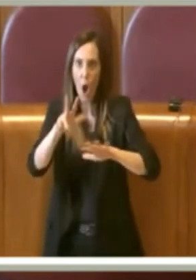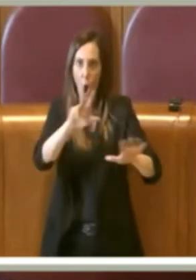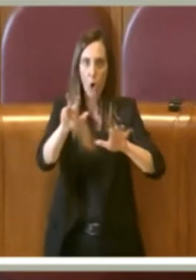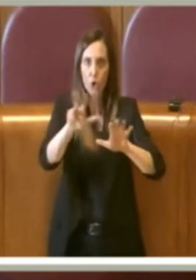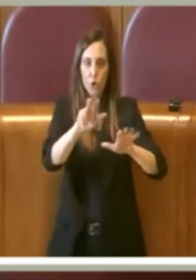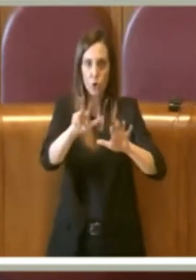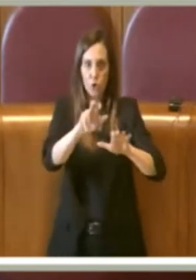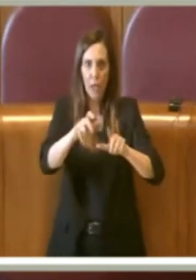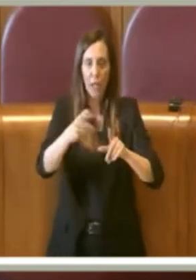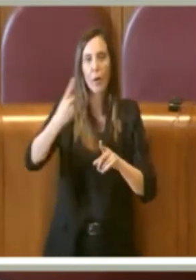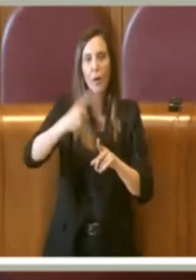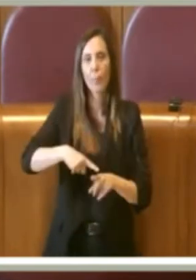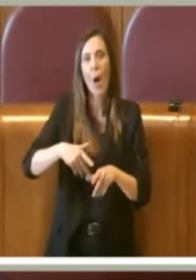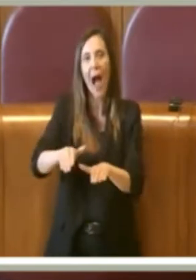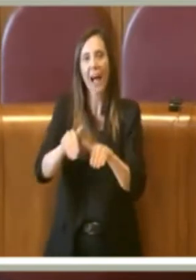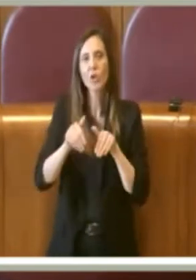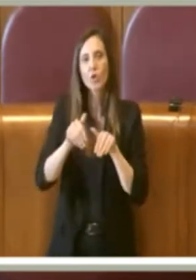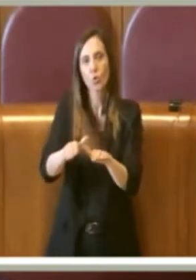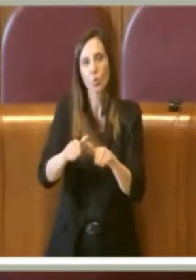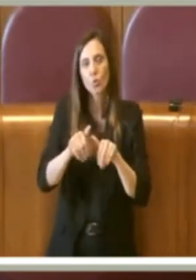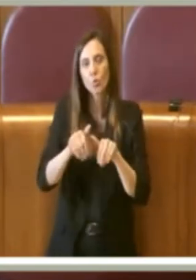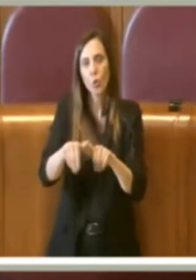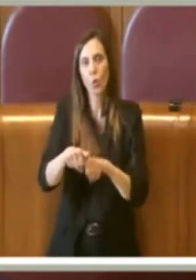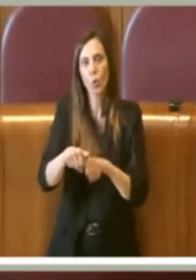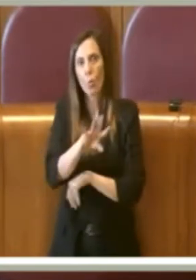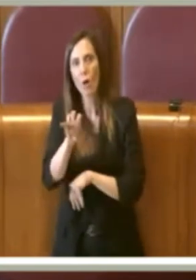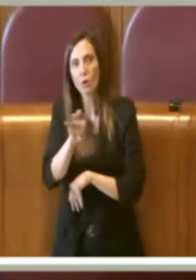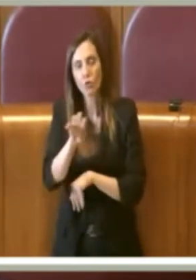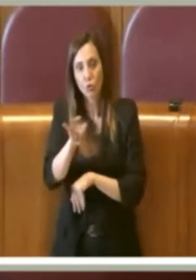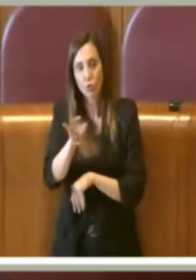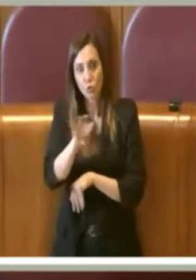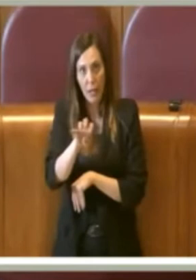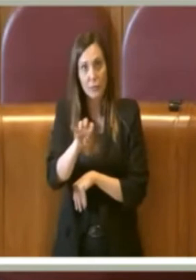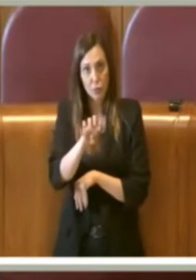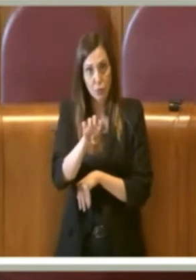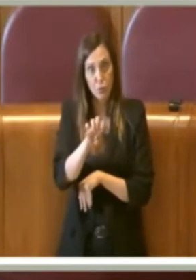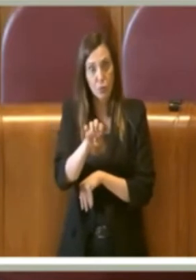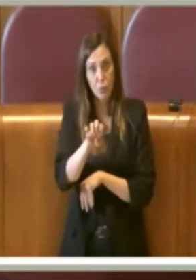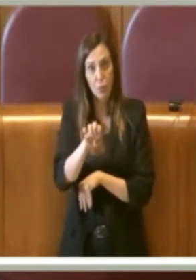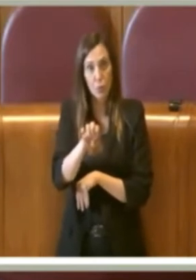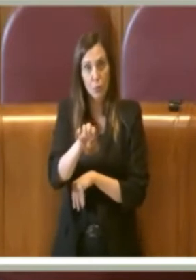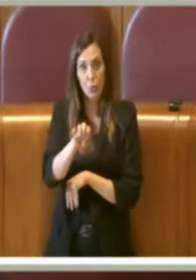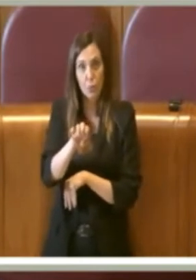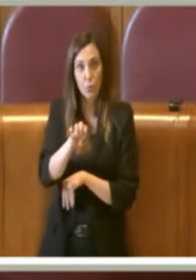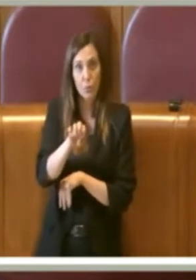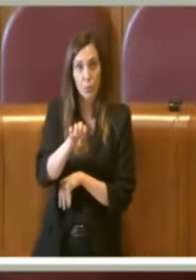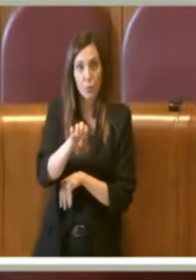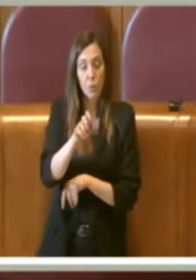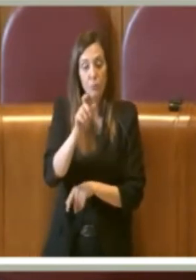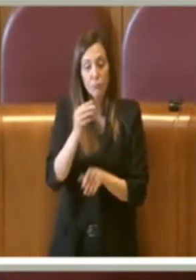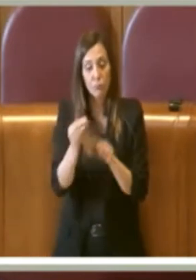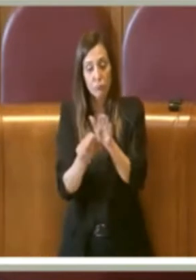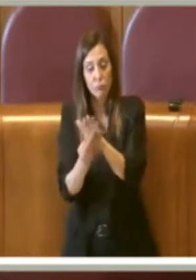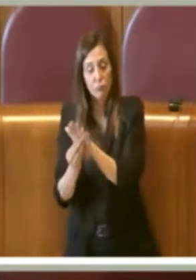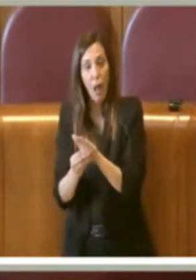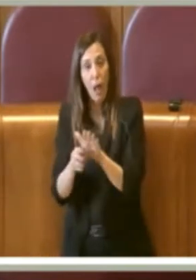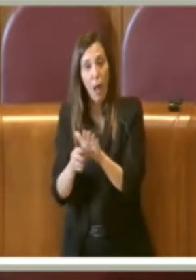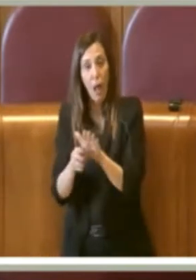ricordiamo anche il piano assunzionale di Ama dei 400 assunti e in molti già